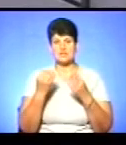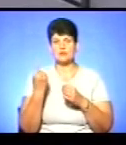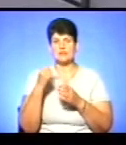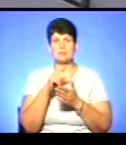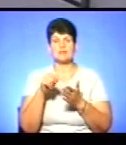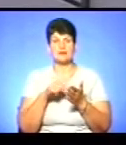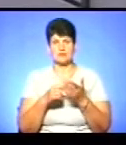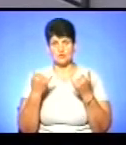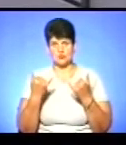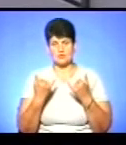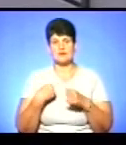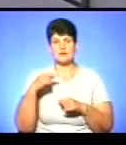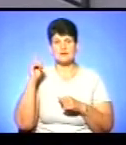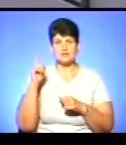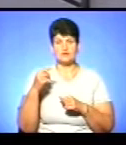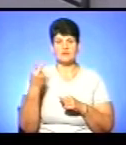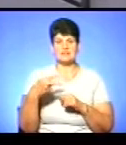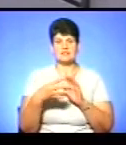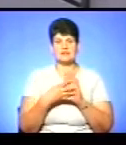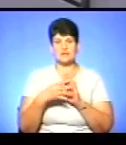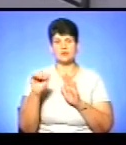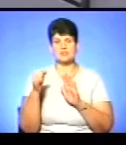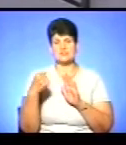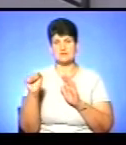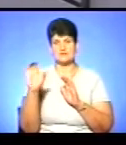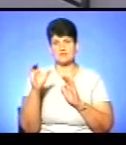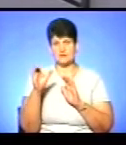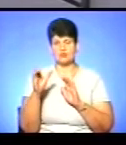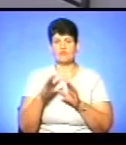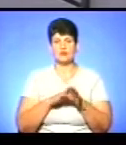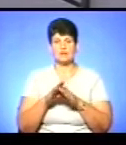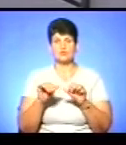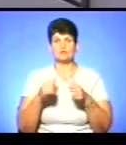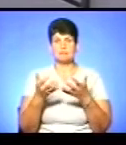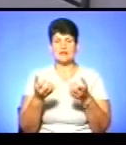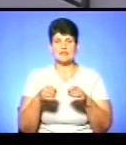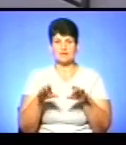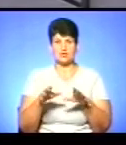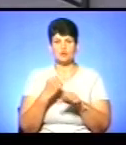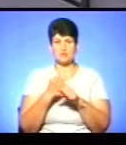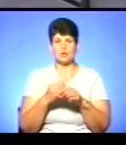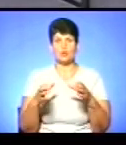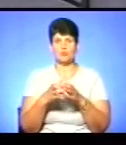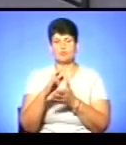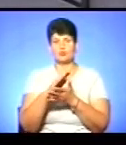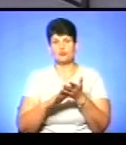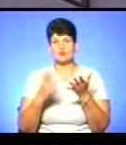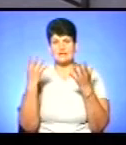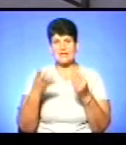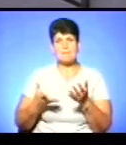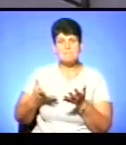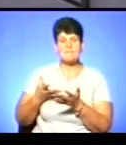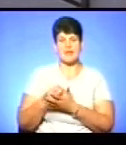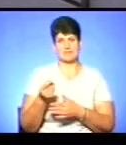питання на сьогодні. Я знаю, що 29 серпня в середу виконком прийняв рішення зробити групи продовженого дня платними в